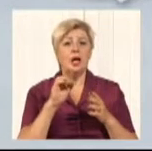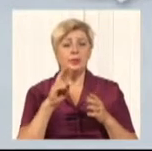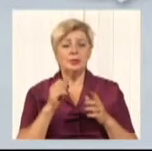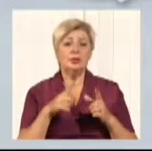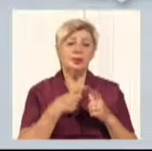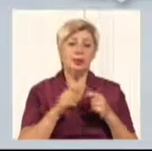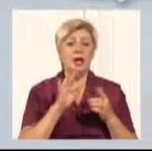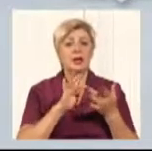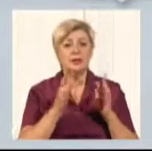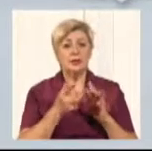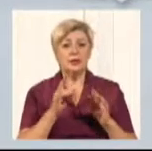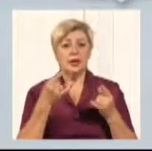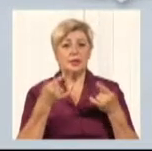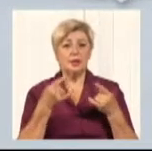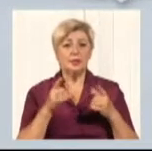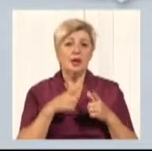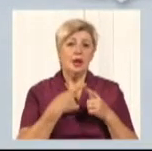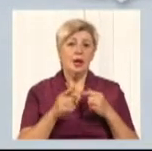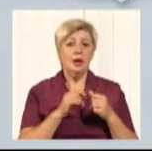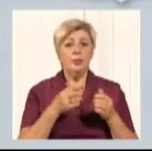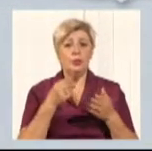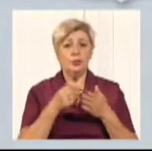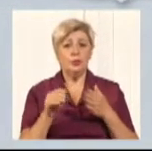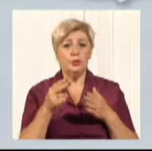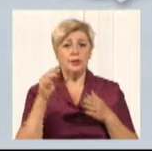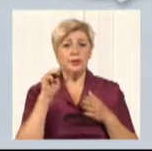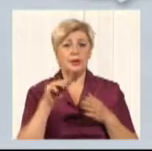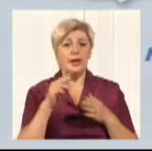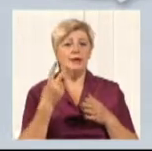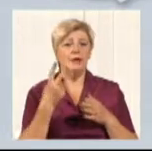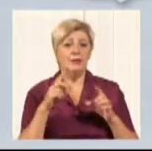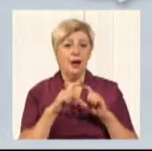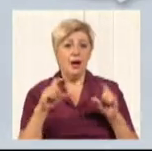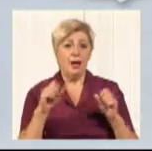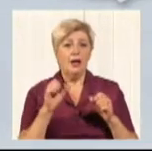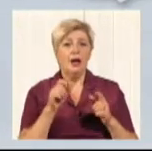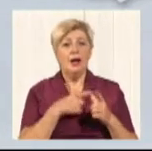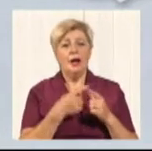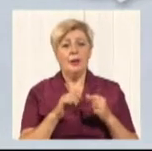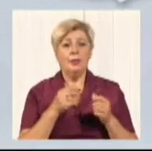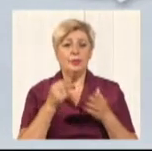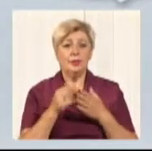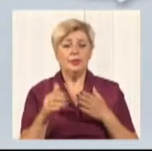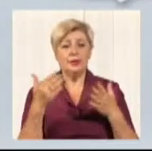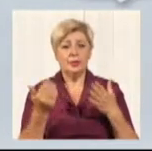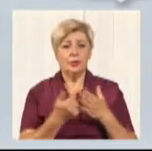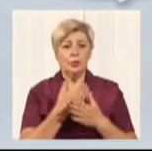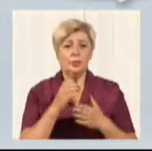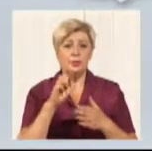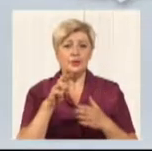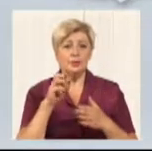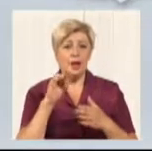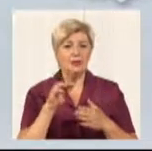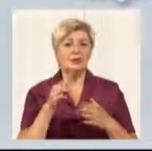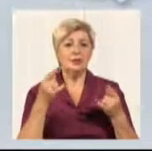-телебачення. Або купіть перетворювач Т2. Або придбайте новий смарт-телевізор з декодером Т2.